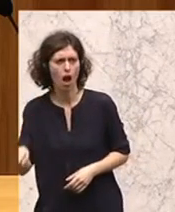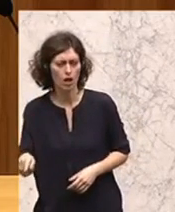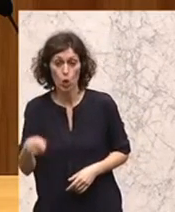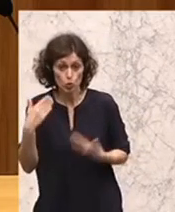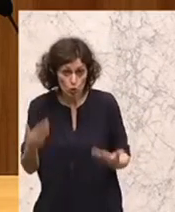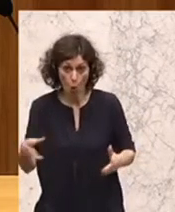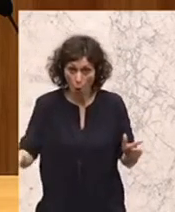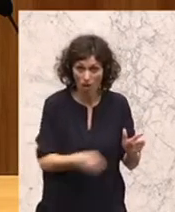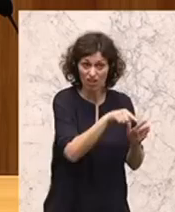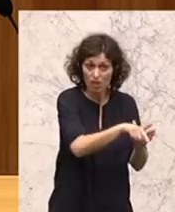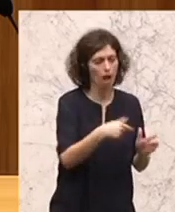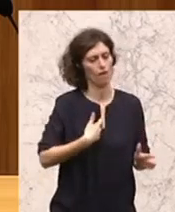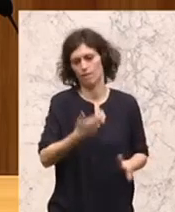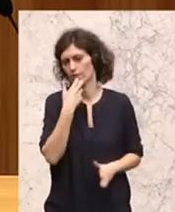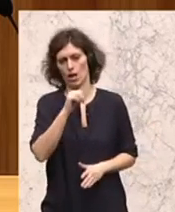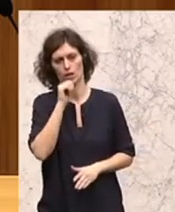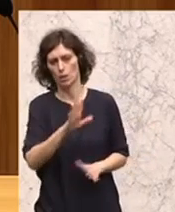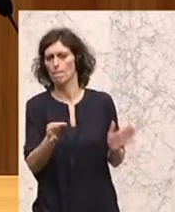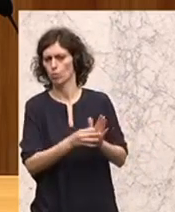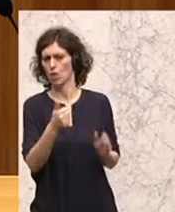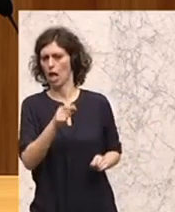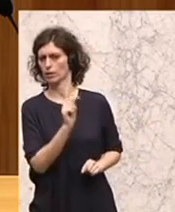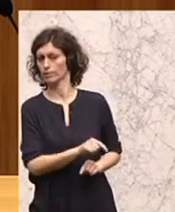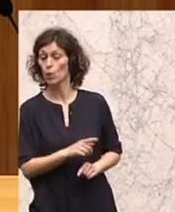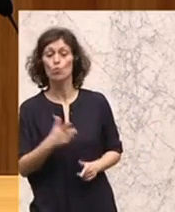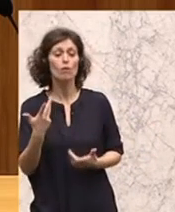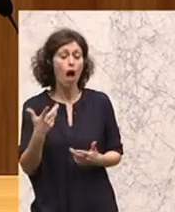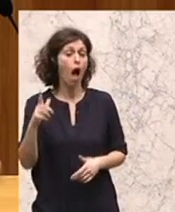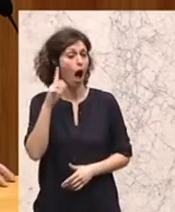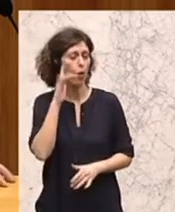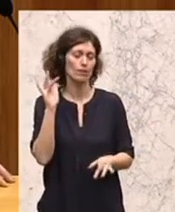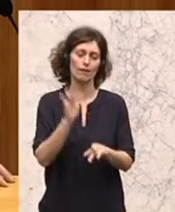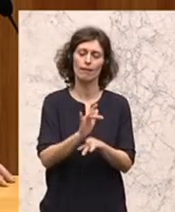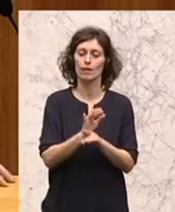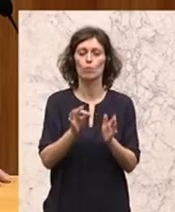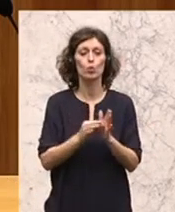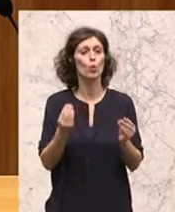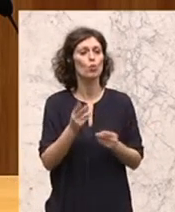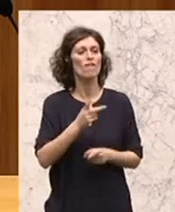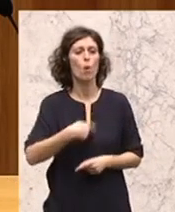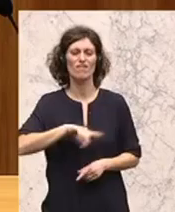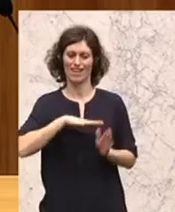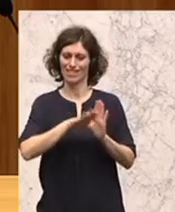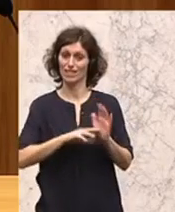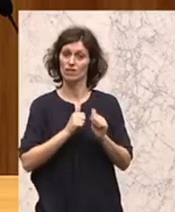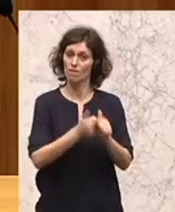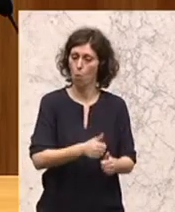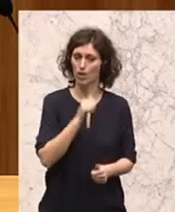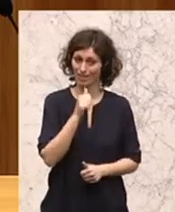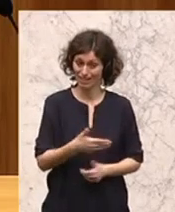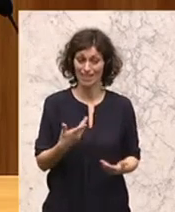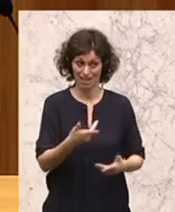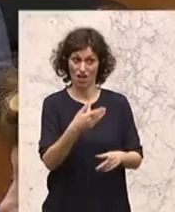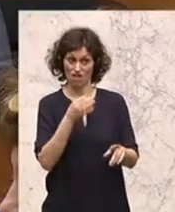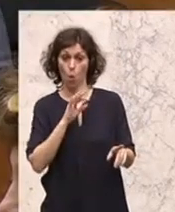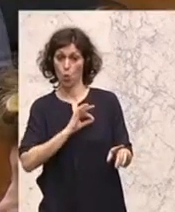überhaupt nicht dort drinnen haben. Punkt 1. Und das unter Hauptkritikpunkt und warum wir bei diesem Gesetz nicht mitgehen werden, ist ja, und das hat die Kollegin Schwendner hier in